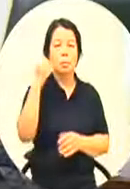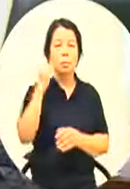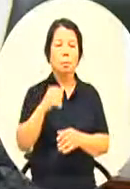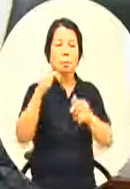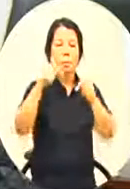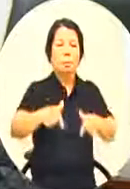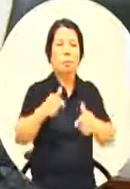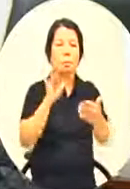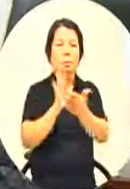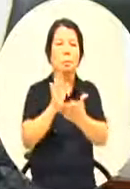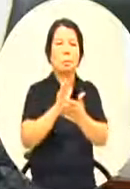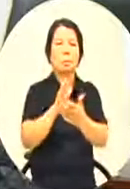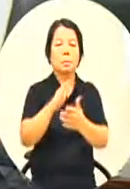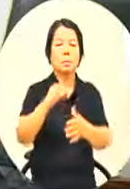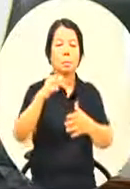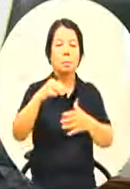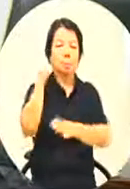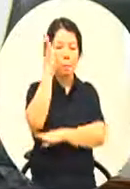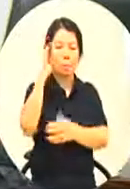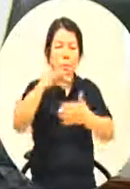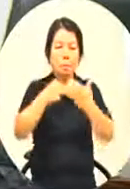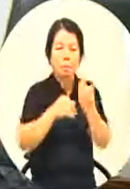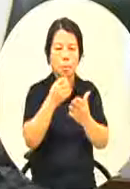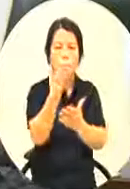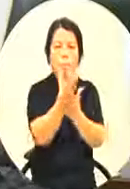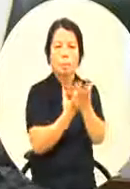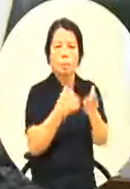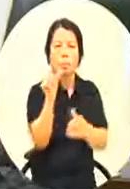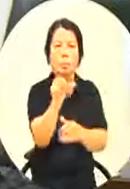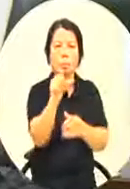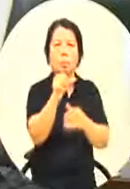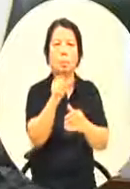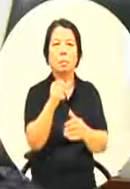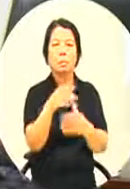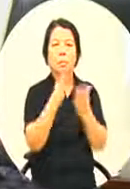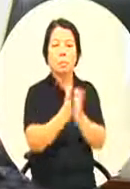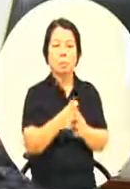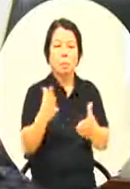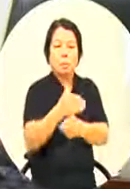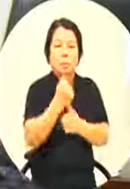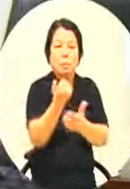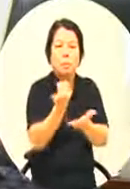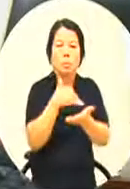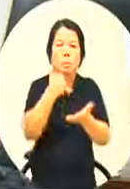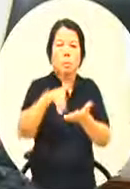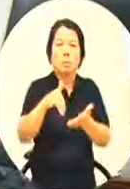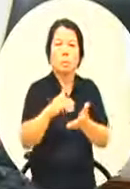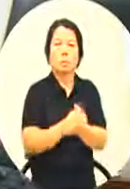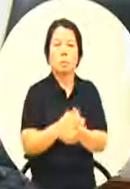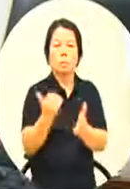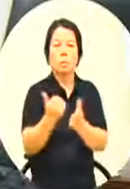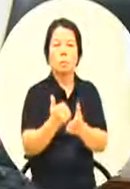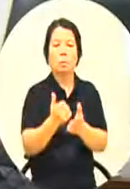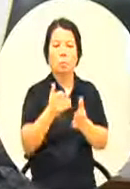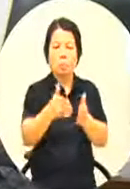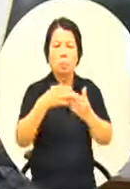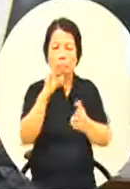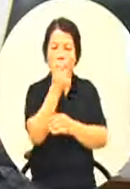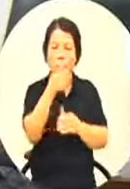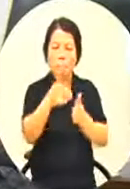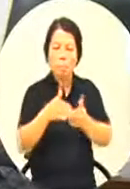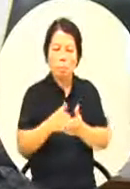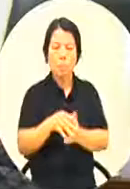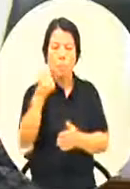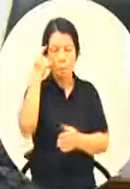我再换句话说就是说你在分配你文化局的总体年度预算的时候你有特别意